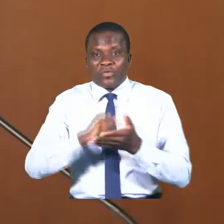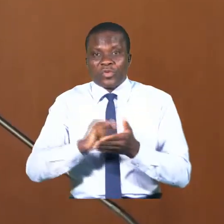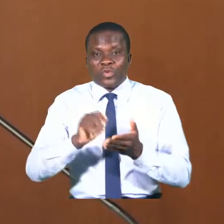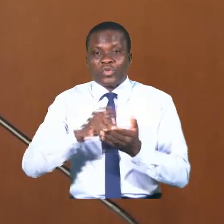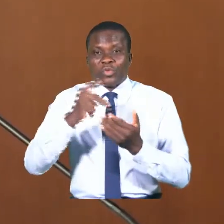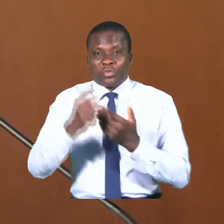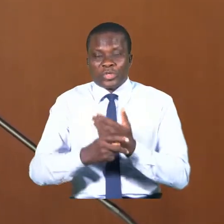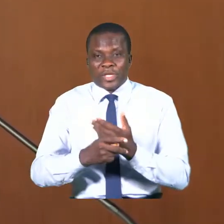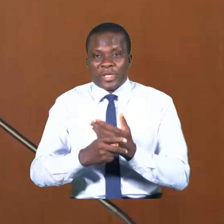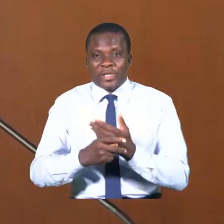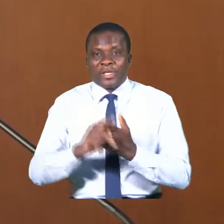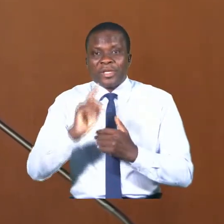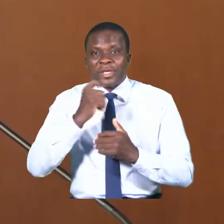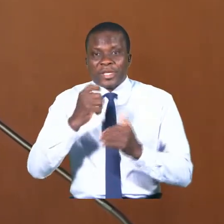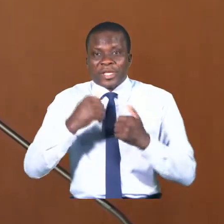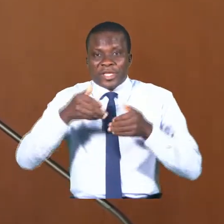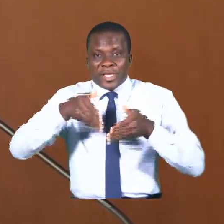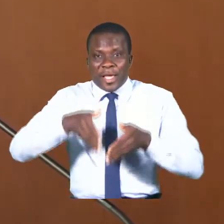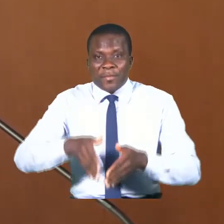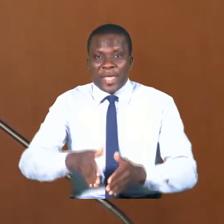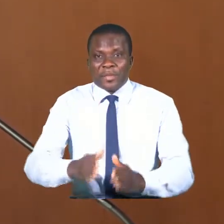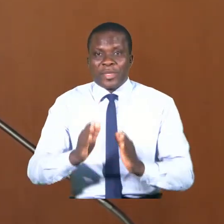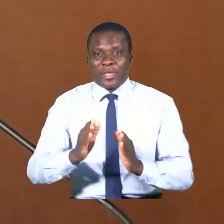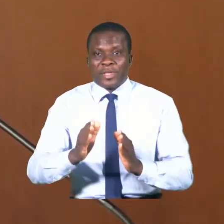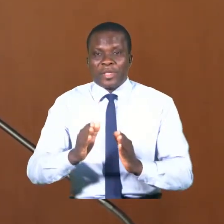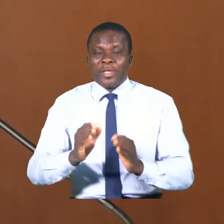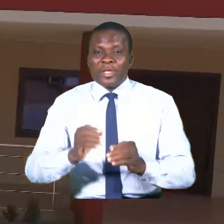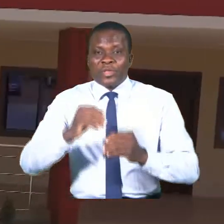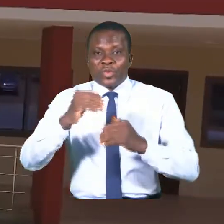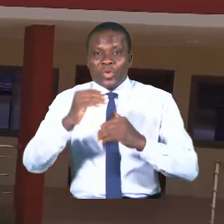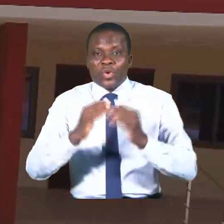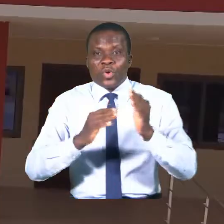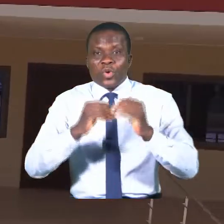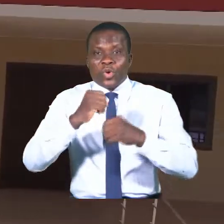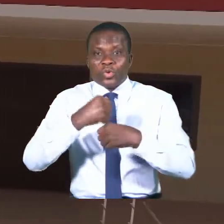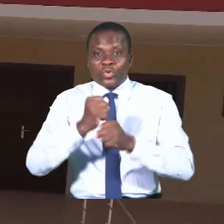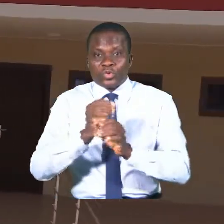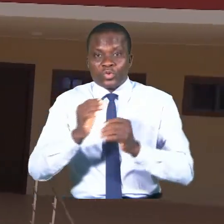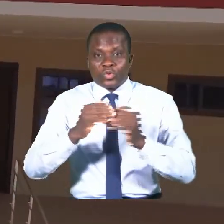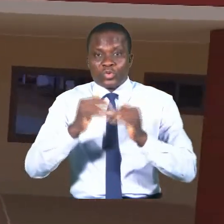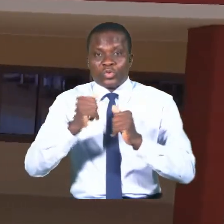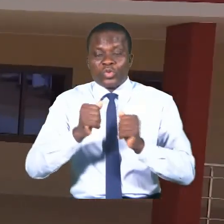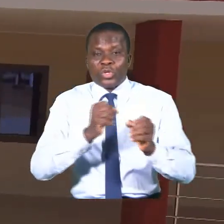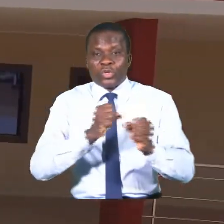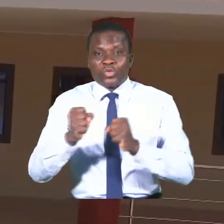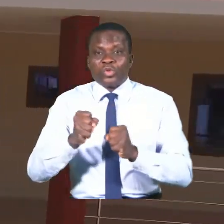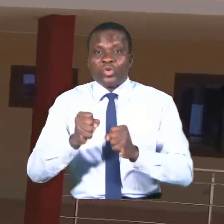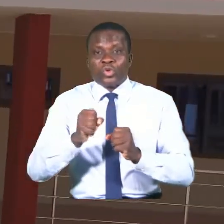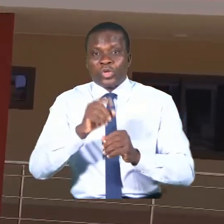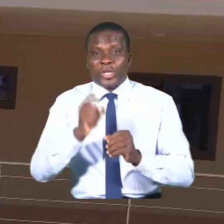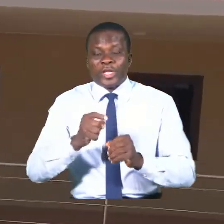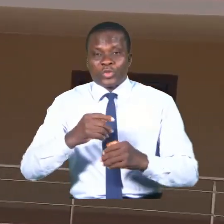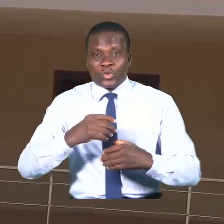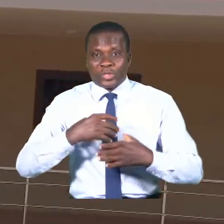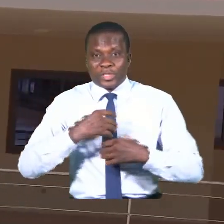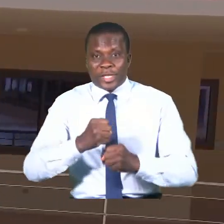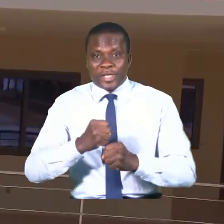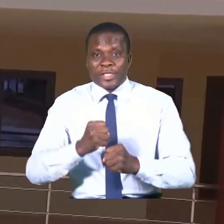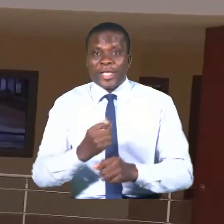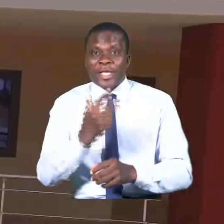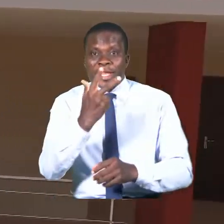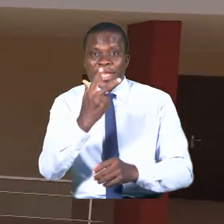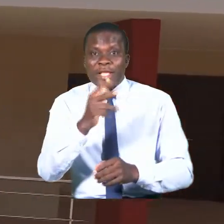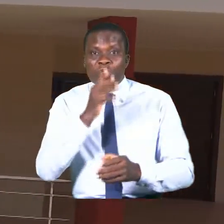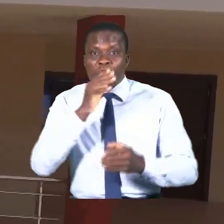qui a permis de construire selon les normes sanitaires les trois maternités centrales de la zone